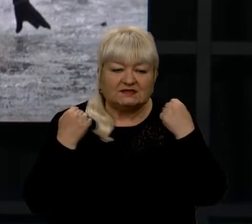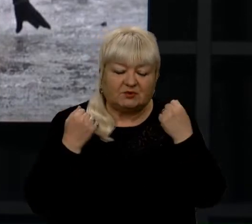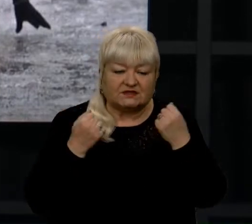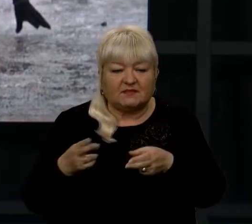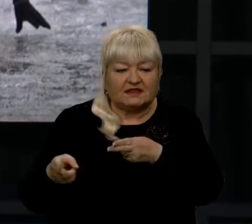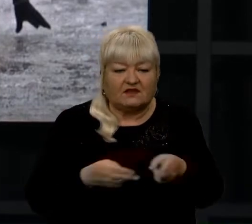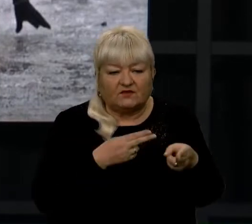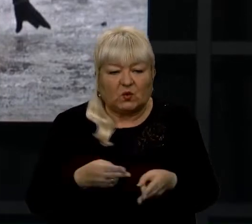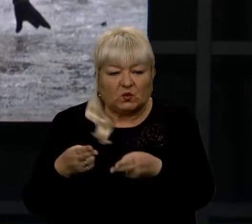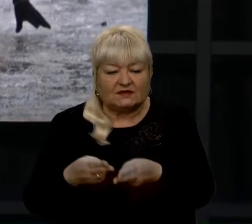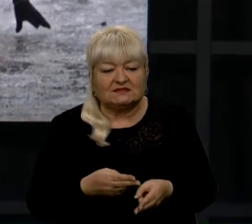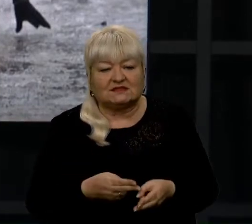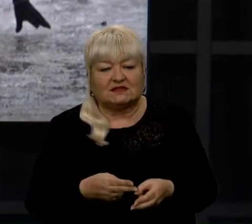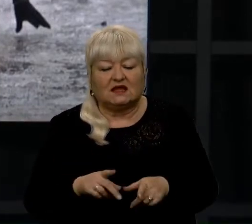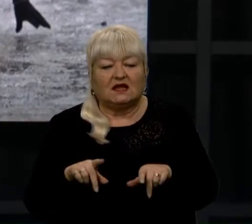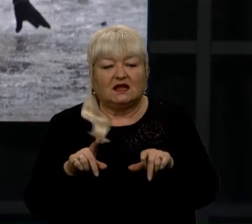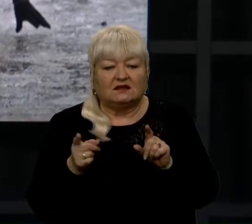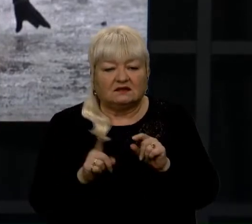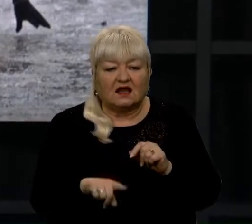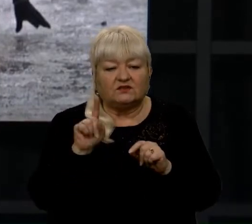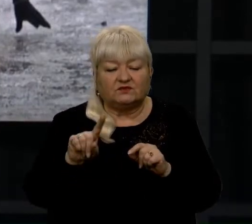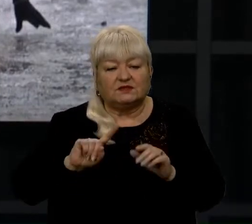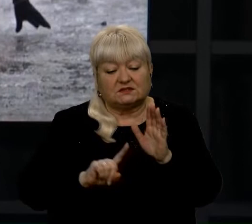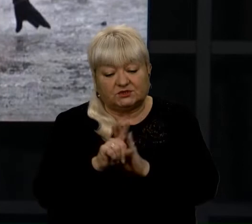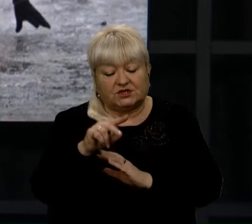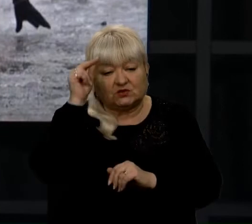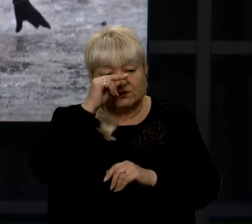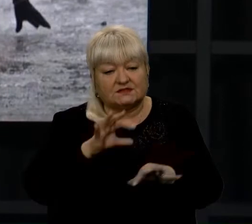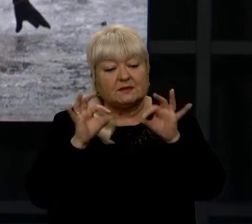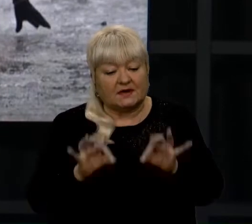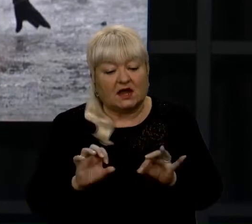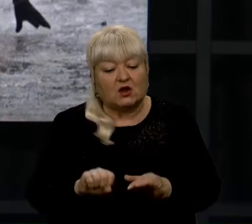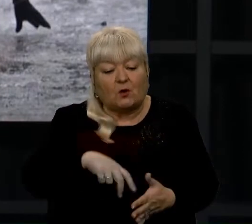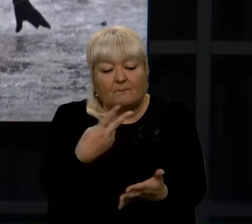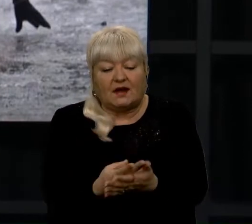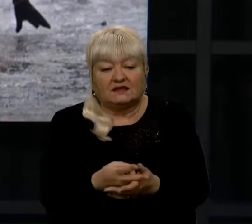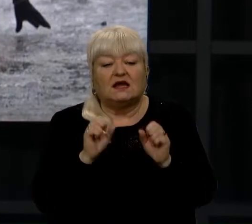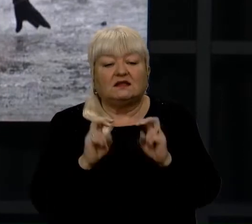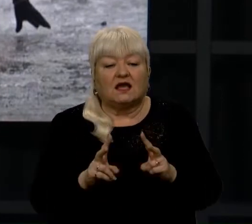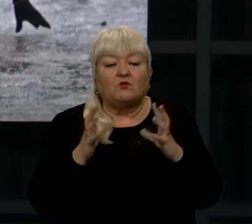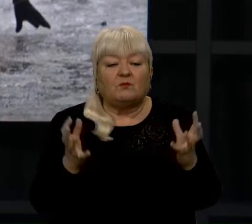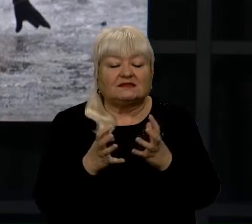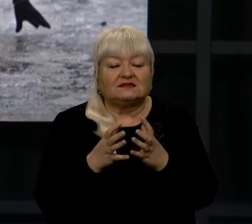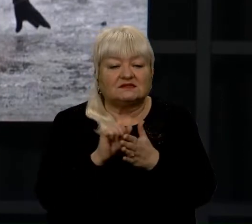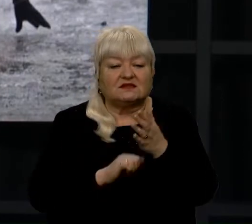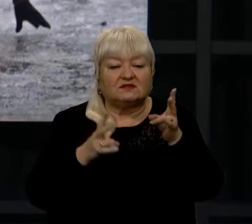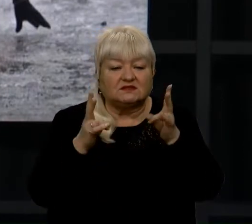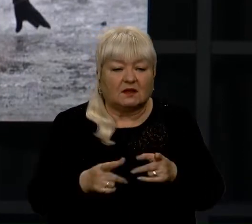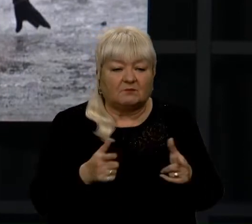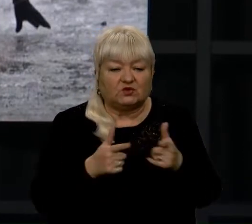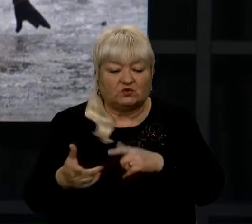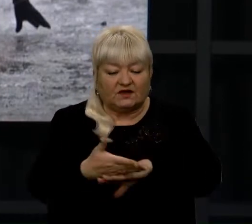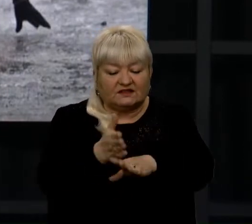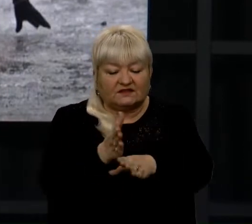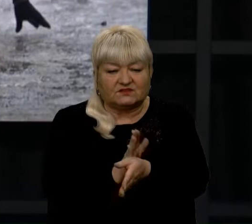фігуристи, навіть вони спершу вчаться правильно падати. Як вберегтися від травм, підготувати взуття до зустрічі